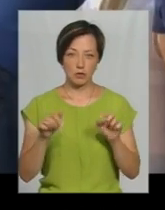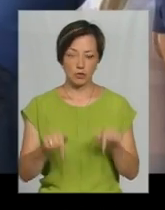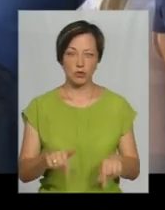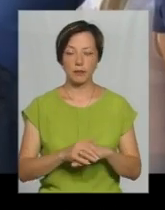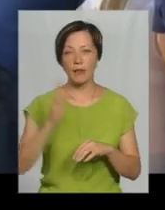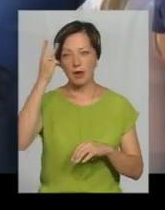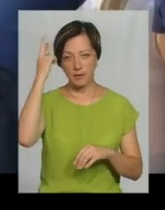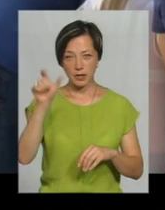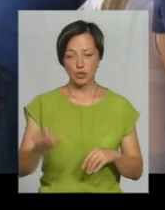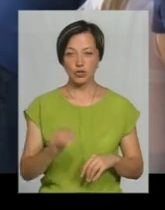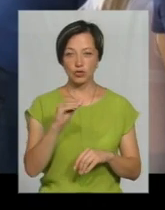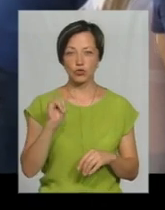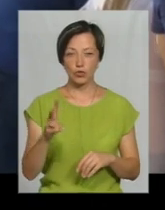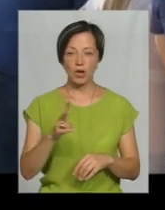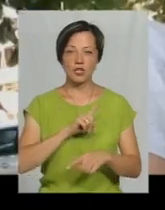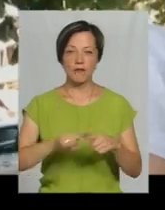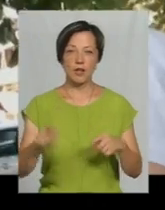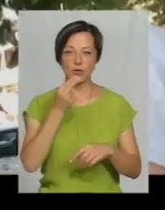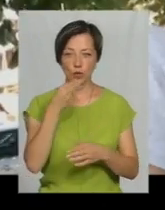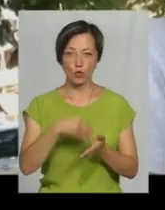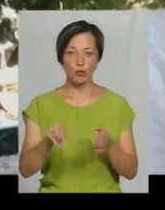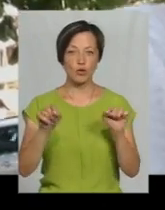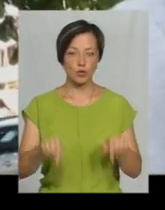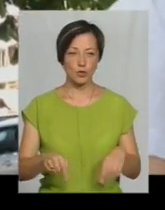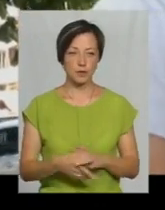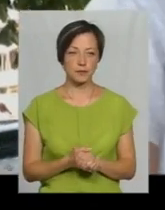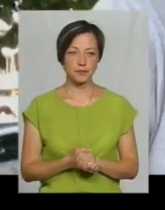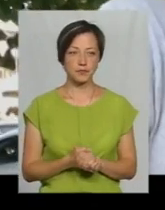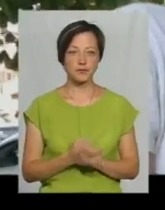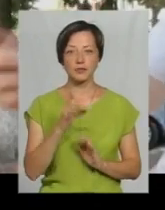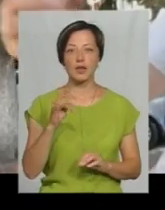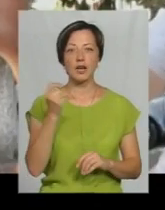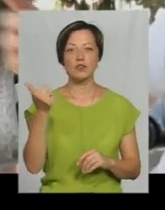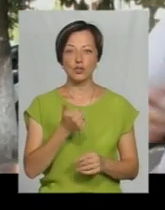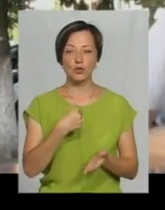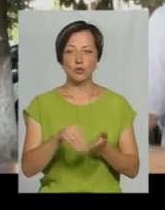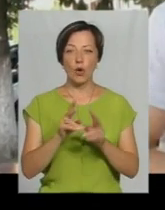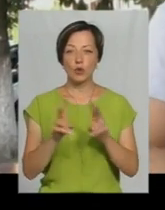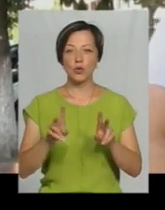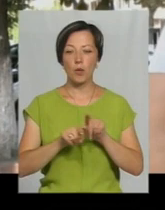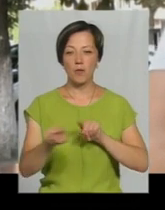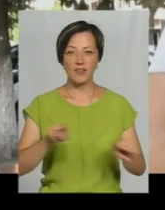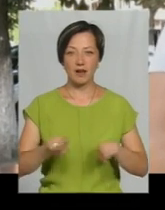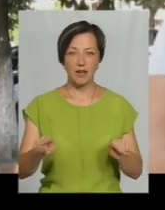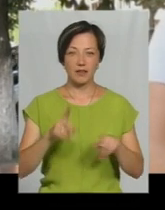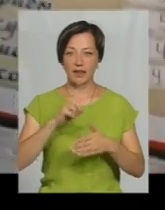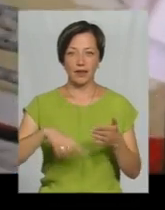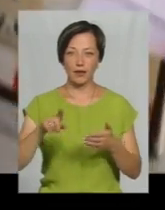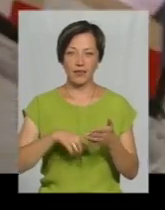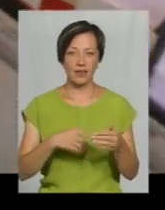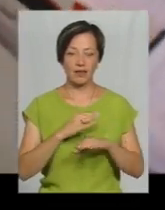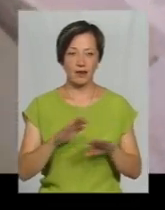Хмельничанин Андрій Жук розповідає, що фастфуд купує саме тут. Ну, раз теж не десь купую. Ті, хто повтікали, то вже не навіряю.